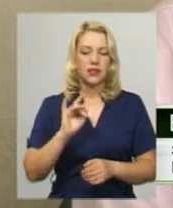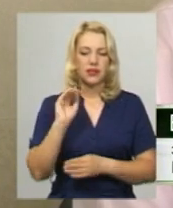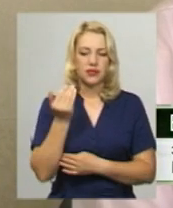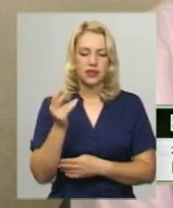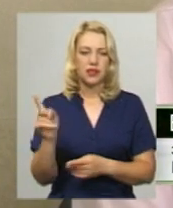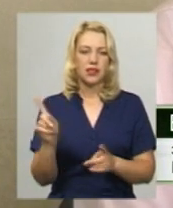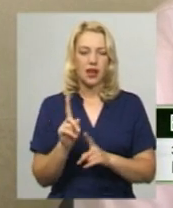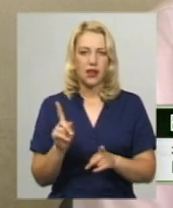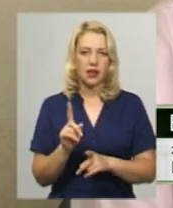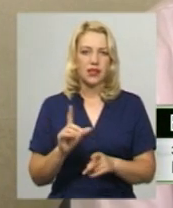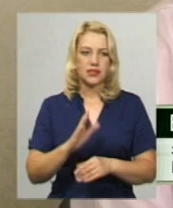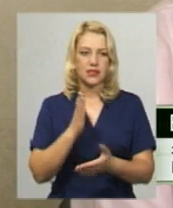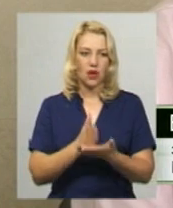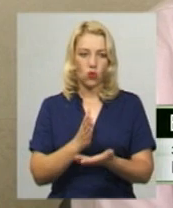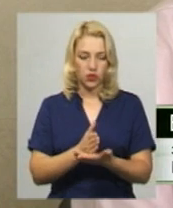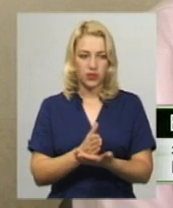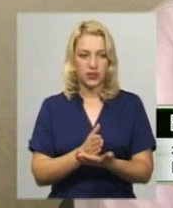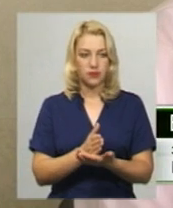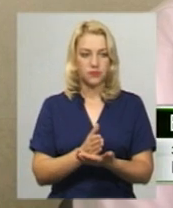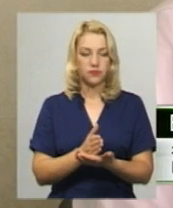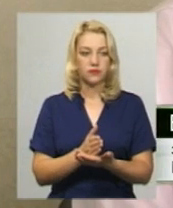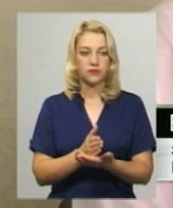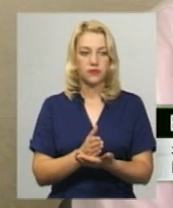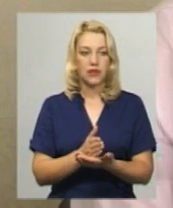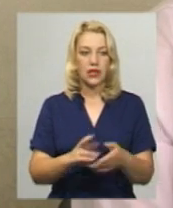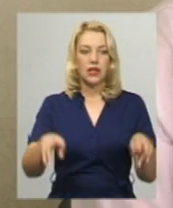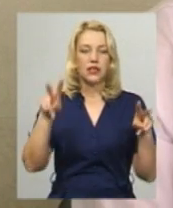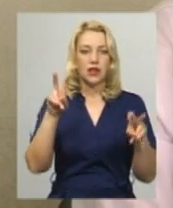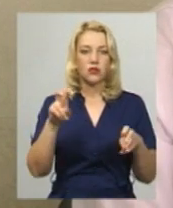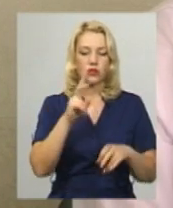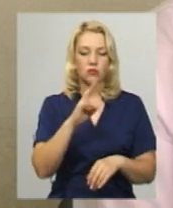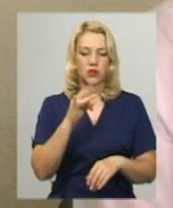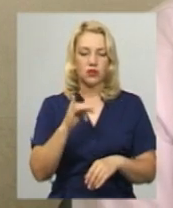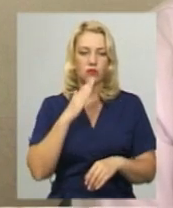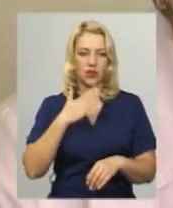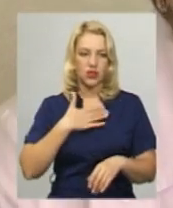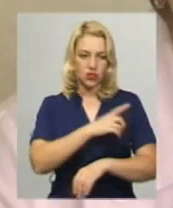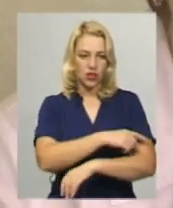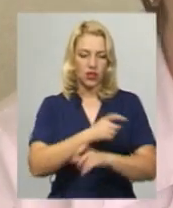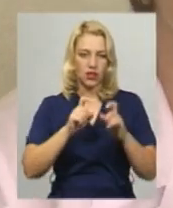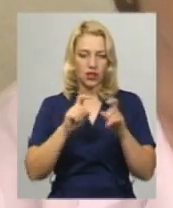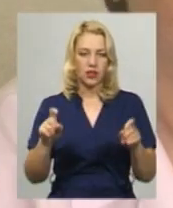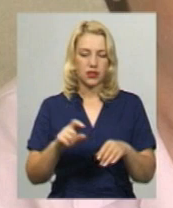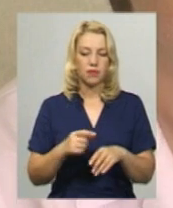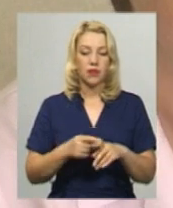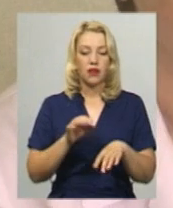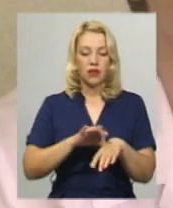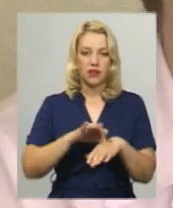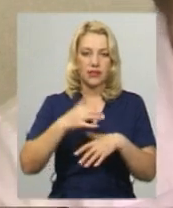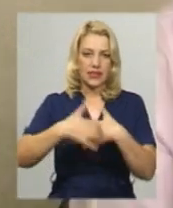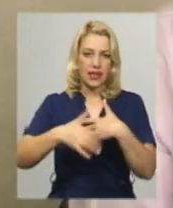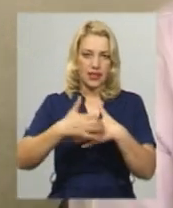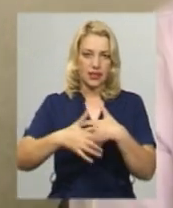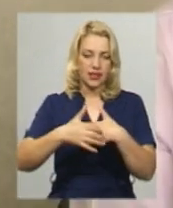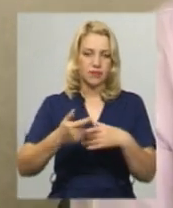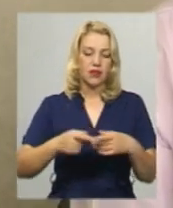знаходиться з діанозом Кір в нашій лікарні. Перебіг хвороби йде середньо-важкий,